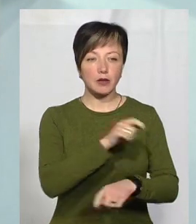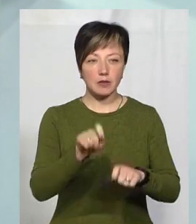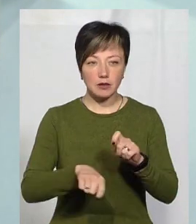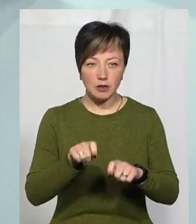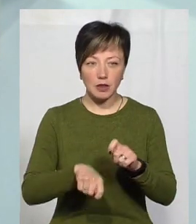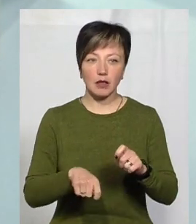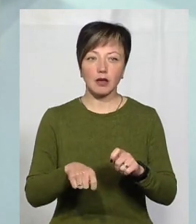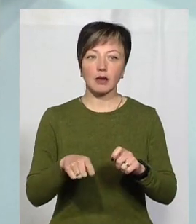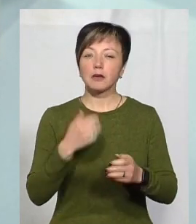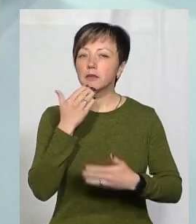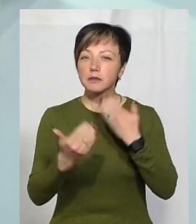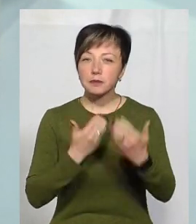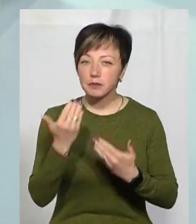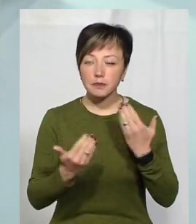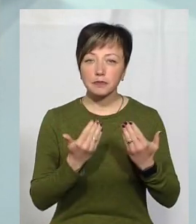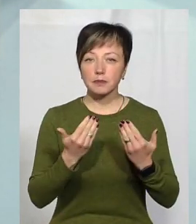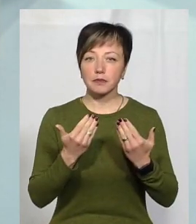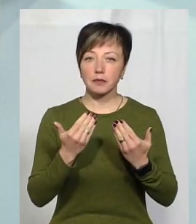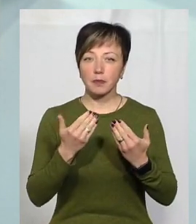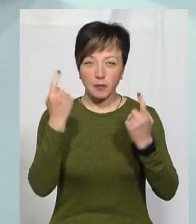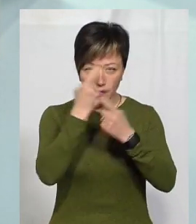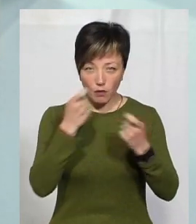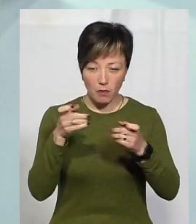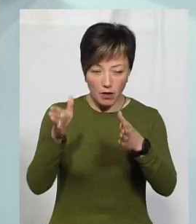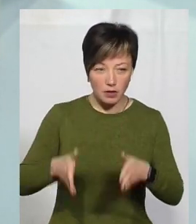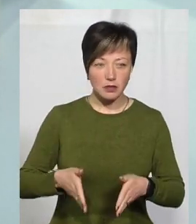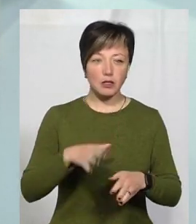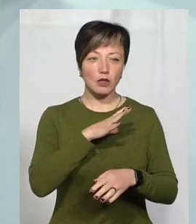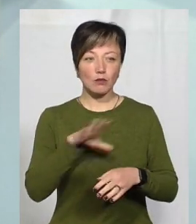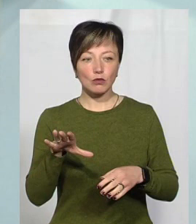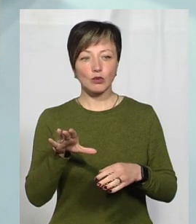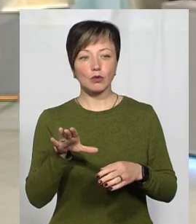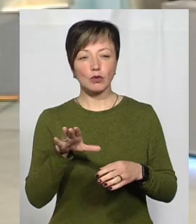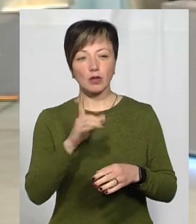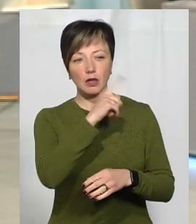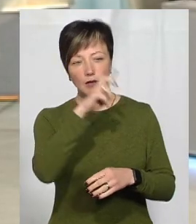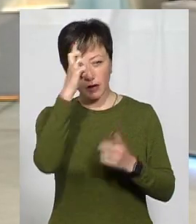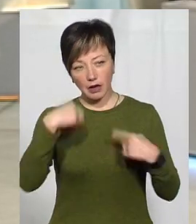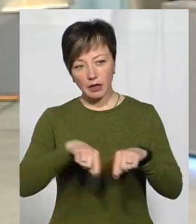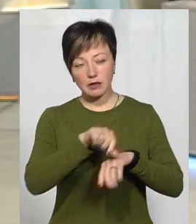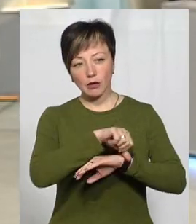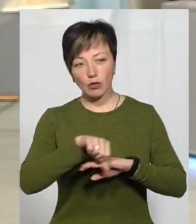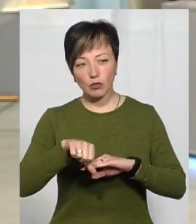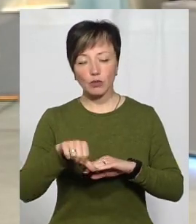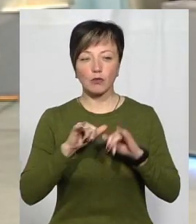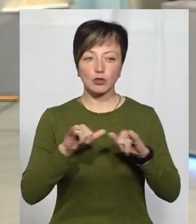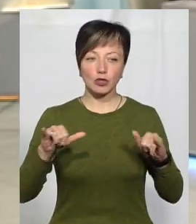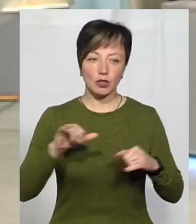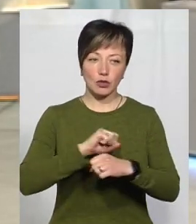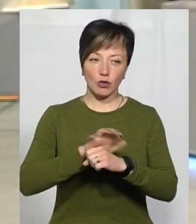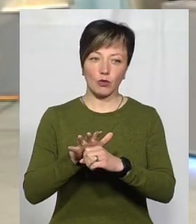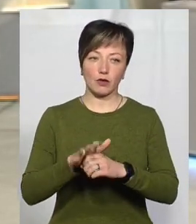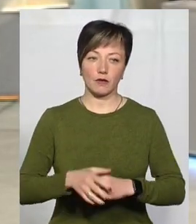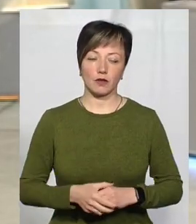збирався анамнез. Чи не було в зоні, в тих країнах, де поширена